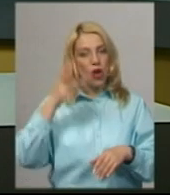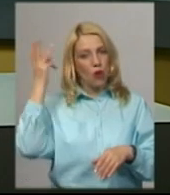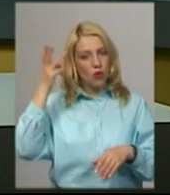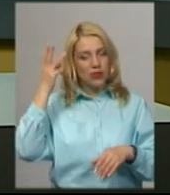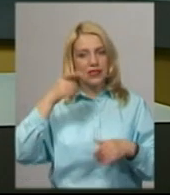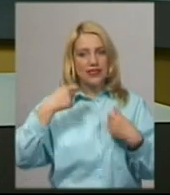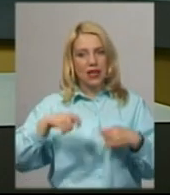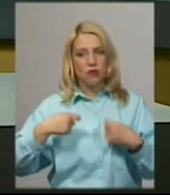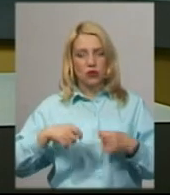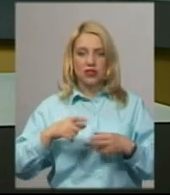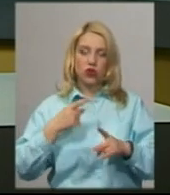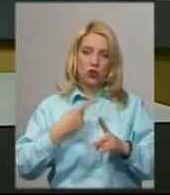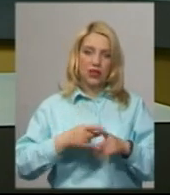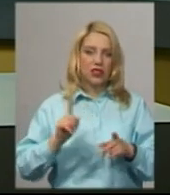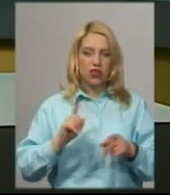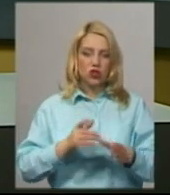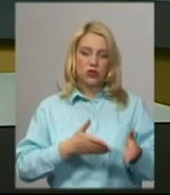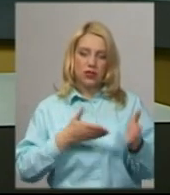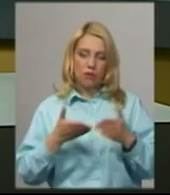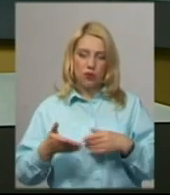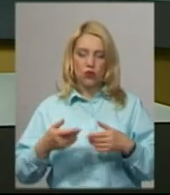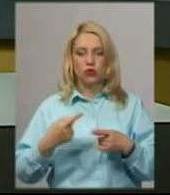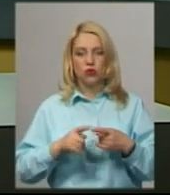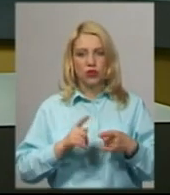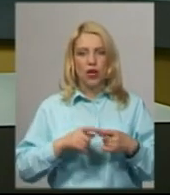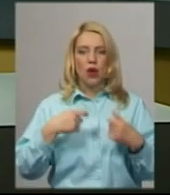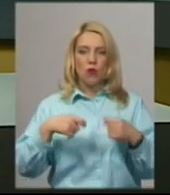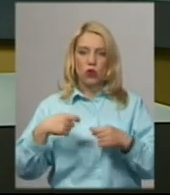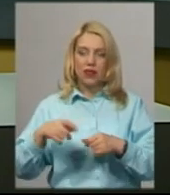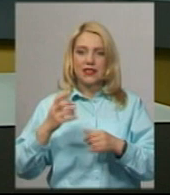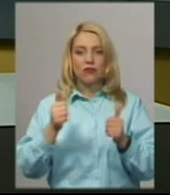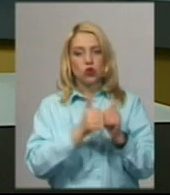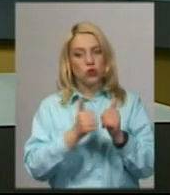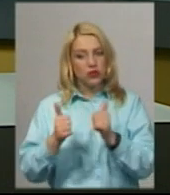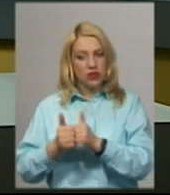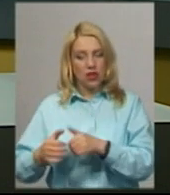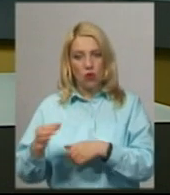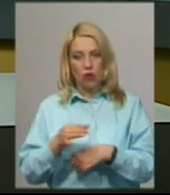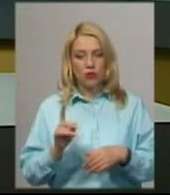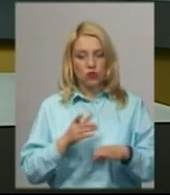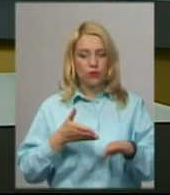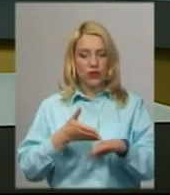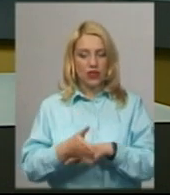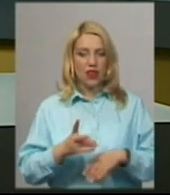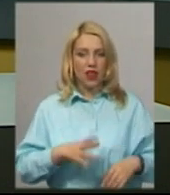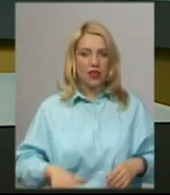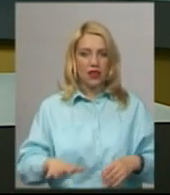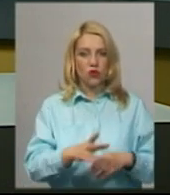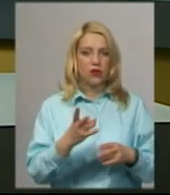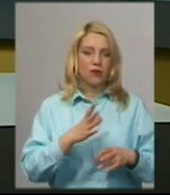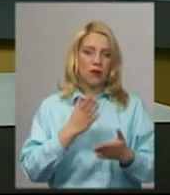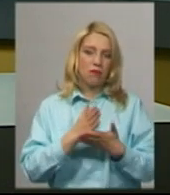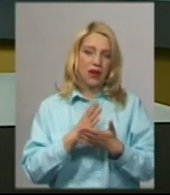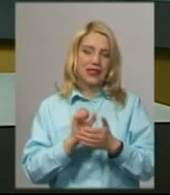Додає, зазвичай запрошують на ярмарок продавців із сусідніх областей. Аби увійти на територію, потрібно мати захисну маску і